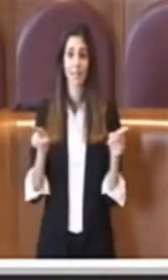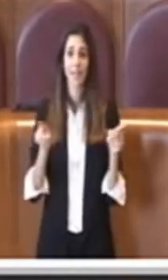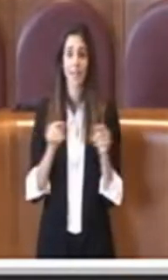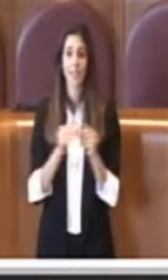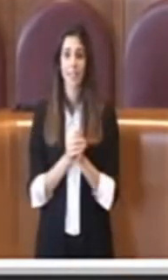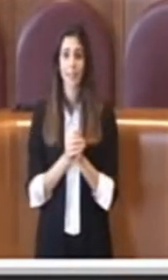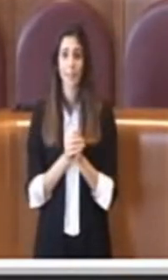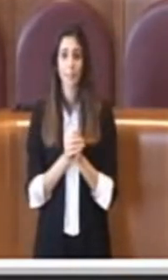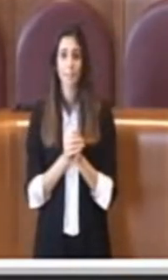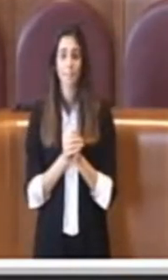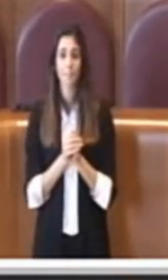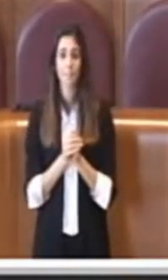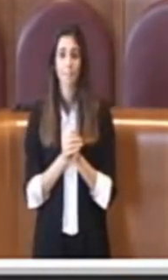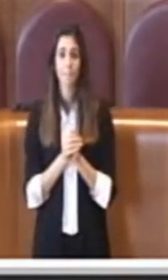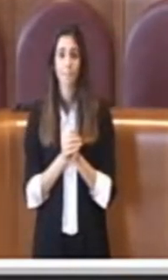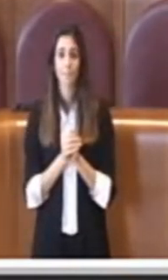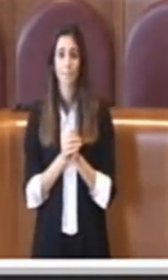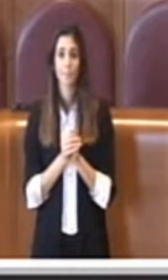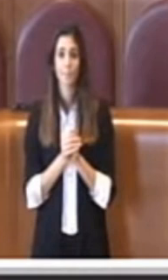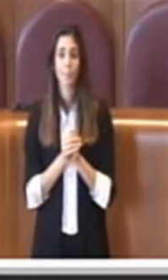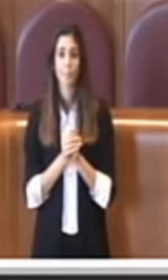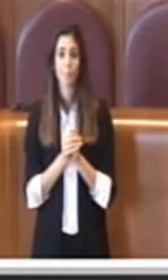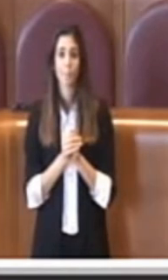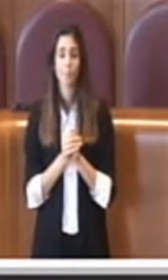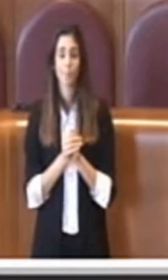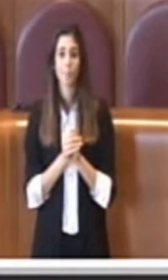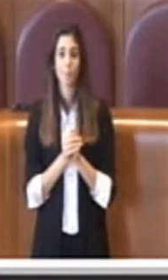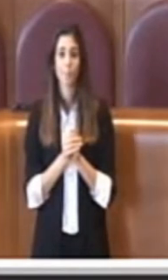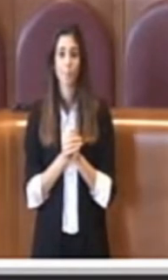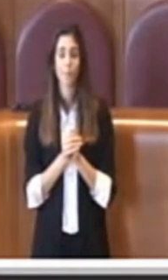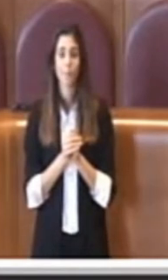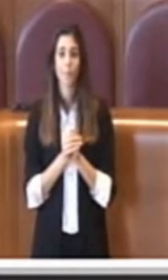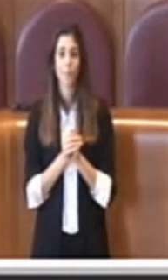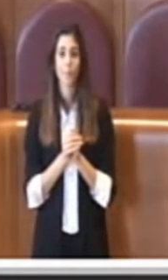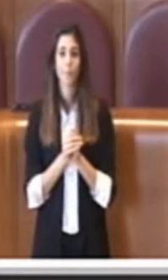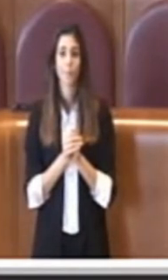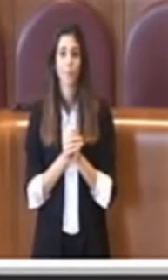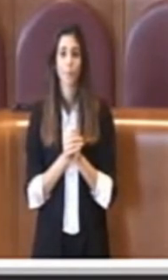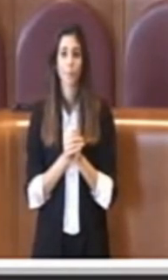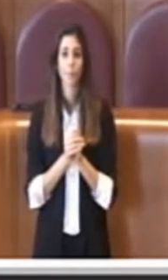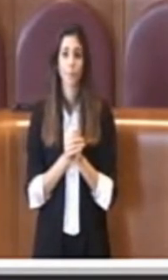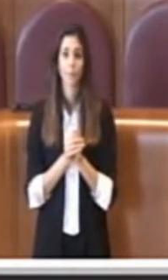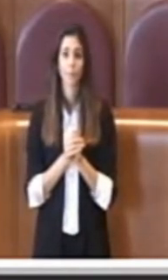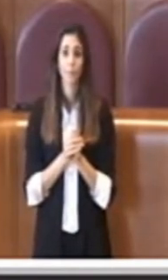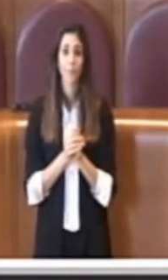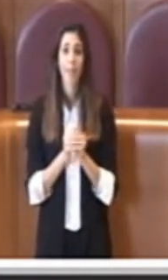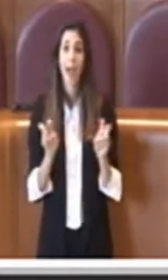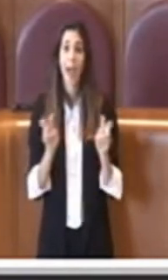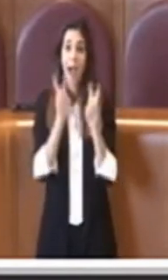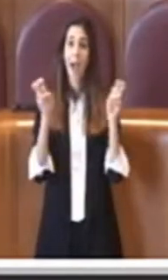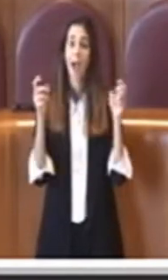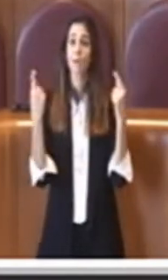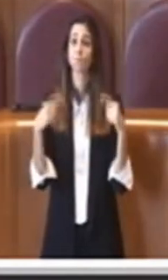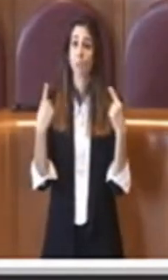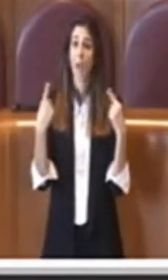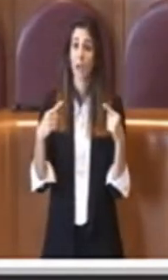e portando a compimento quello che era poi stato uno dei punti programmatici di